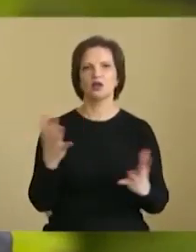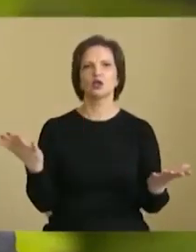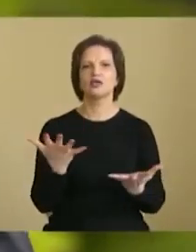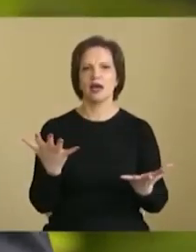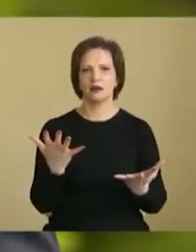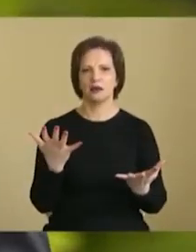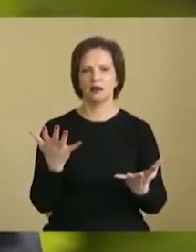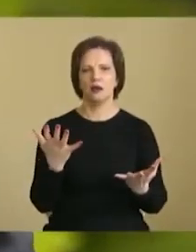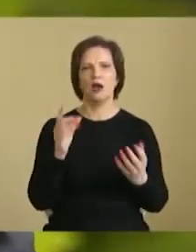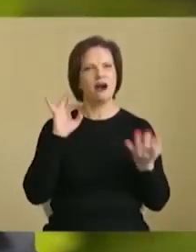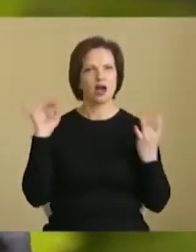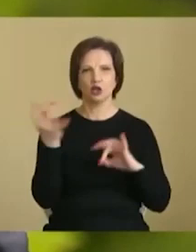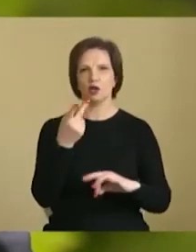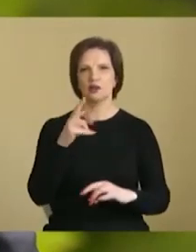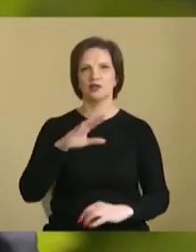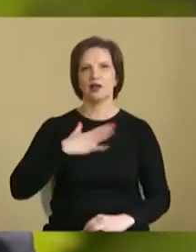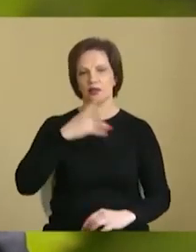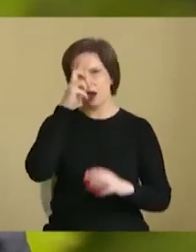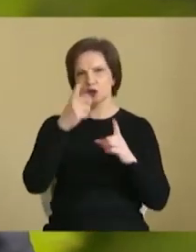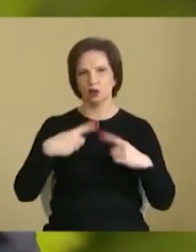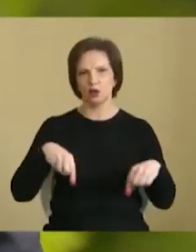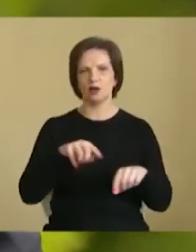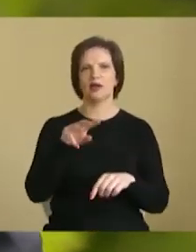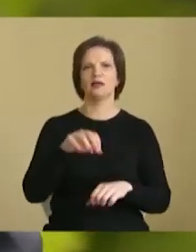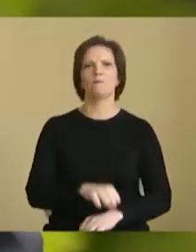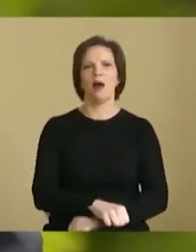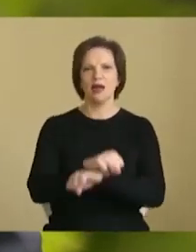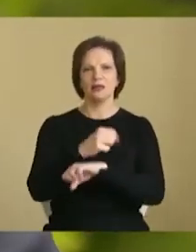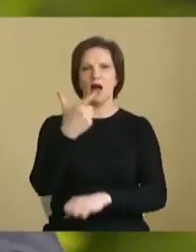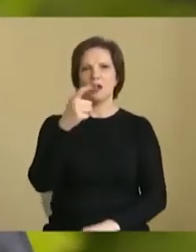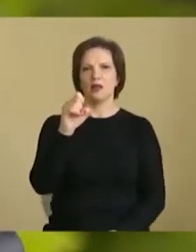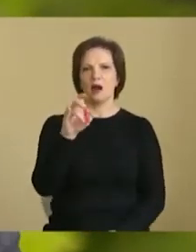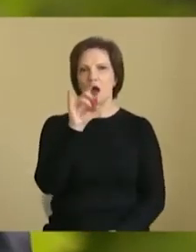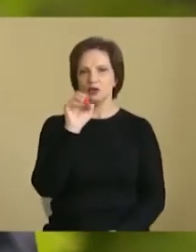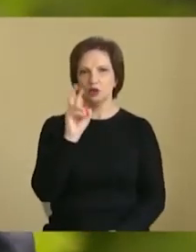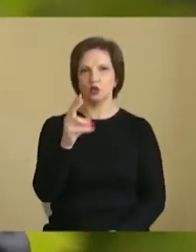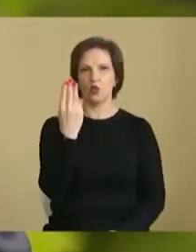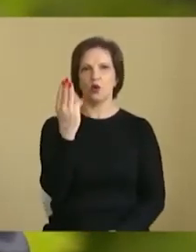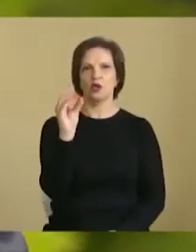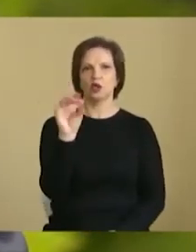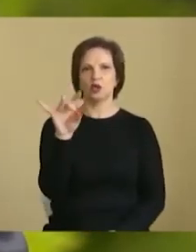для нашої країни. І Майдан, і Гандзюк, і Шерімєт.